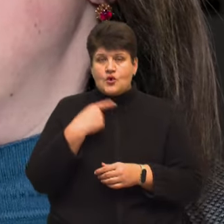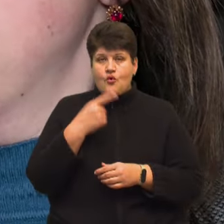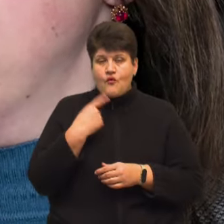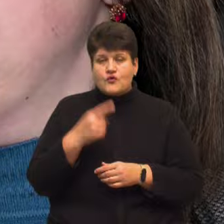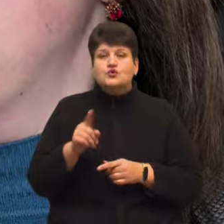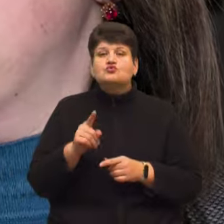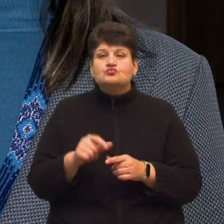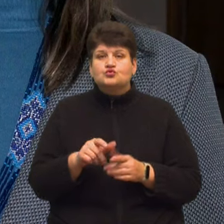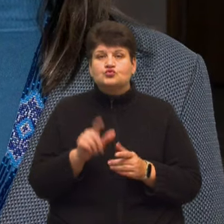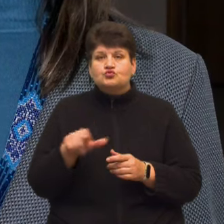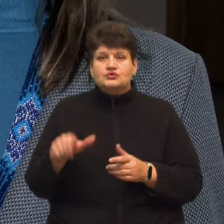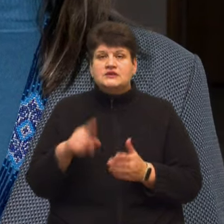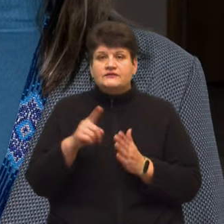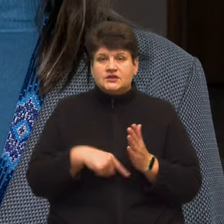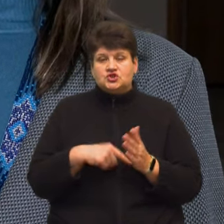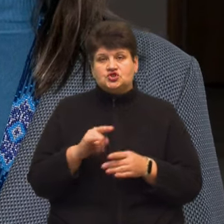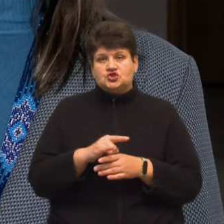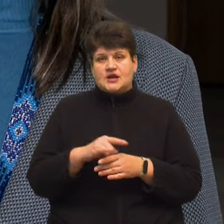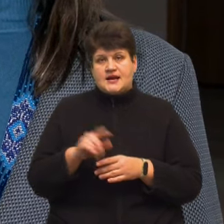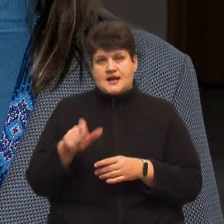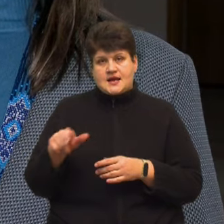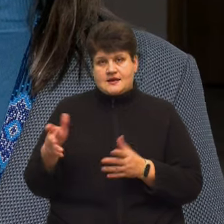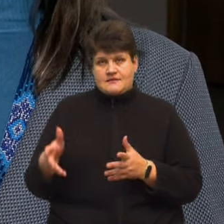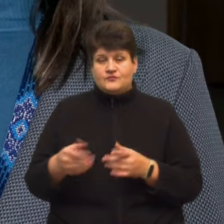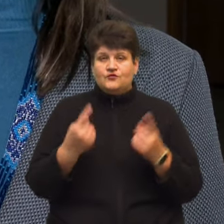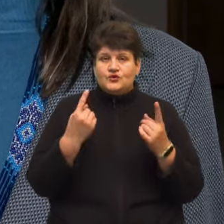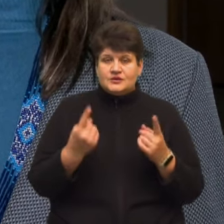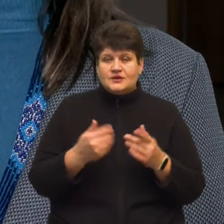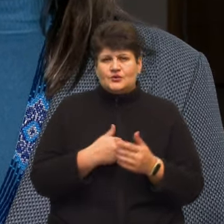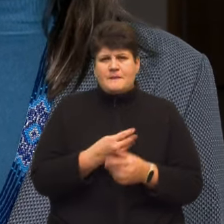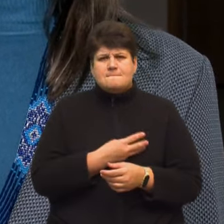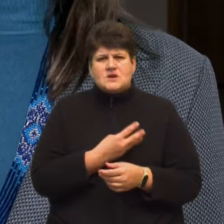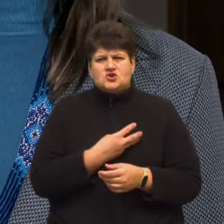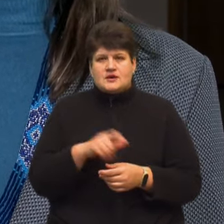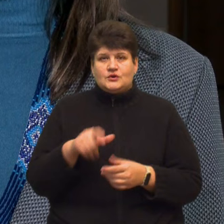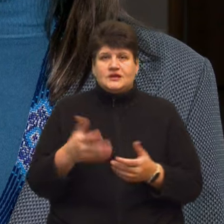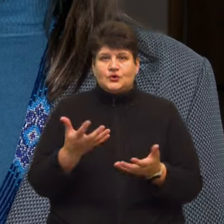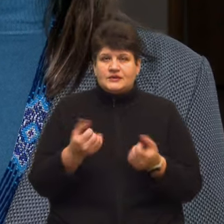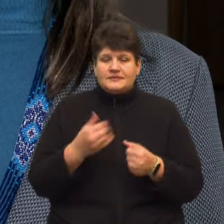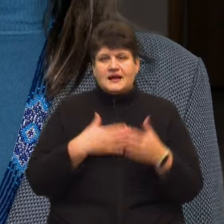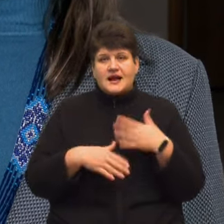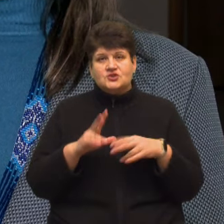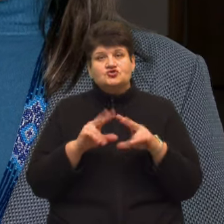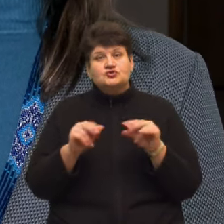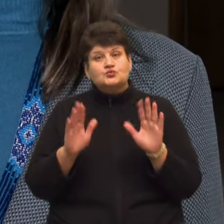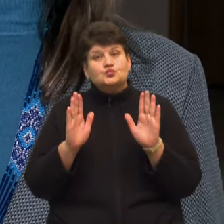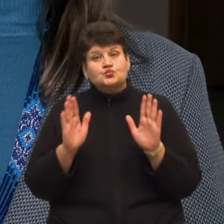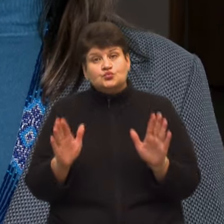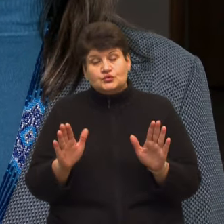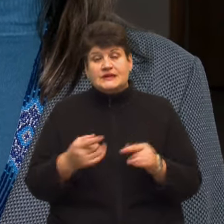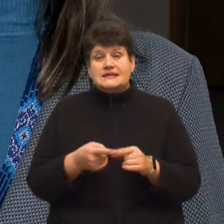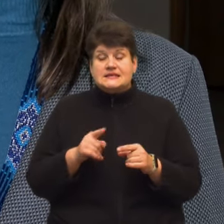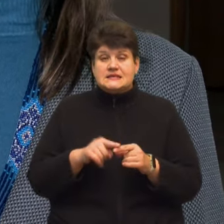довіряють шахраям. Одні з цих схем спрацьовують на бажання людини отримувати радість, бути щасливою, тобто, якраз,